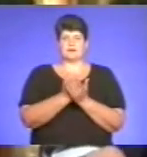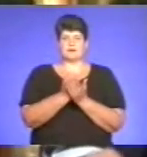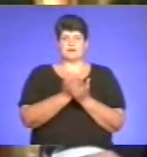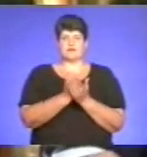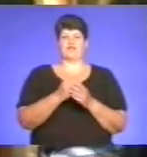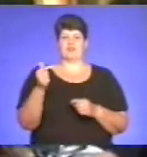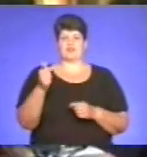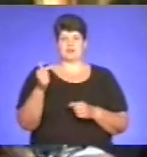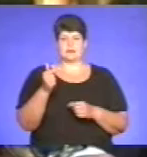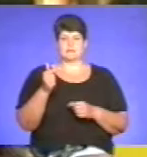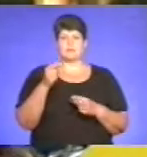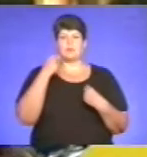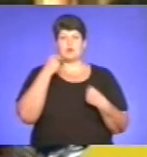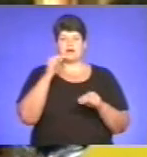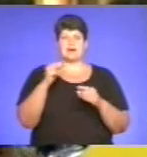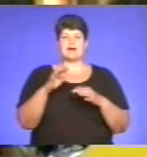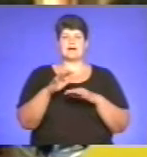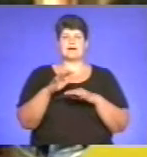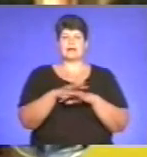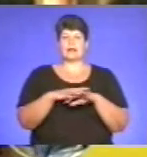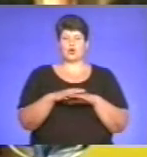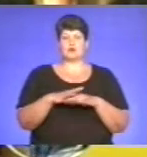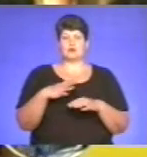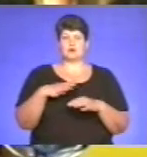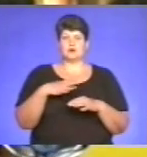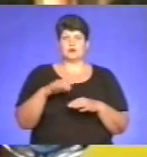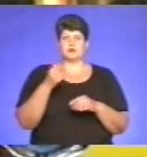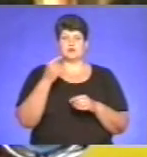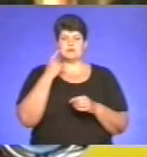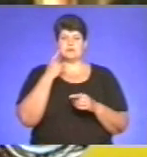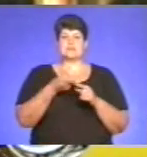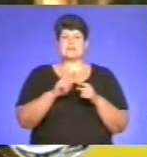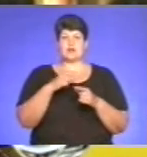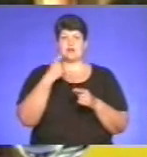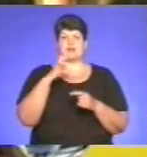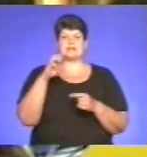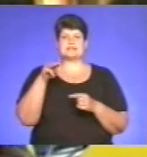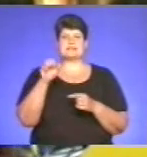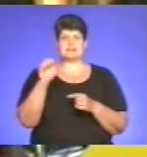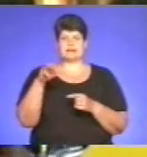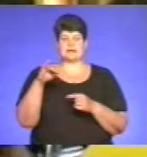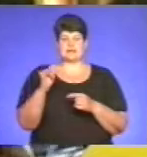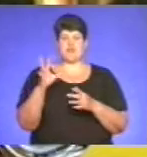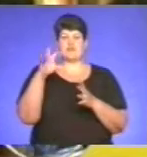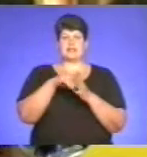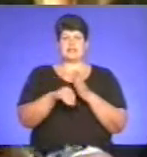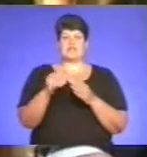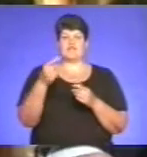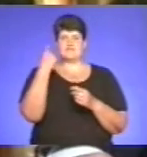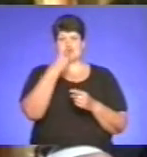Покращилося ринкове очікування. Про це каже статистика, яка свідчить, що вклади фізичних осіб